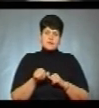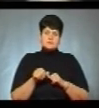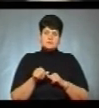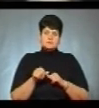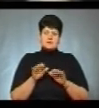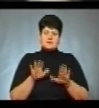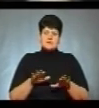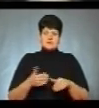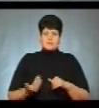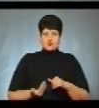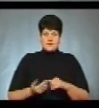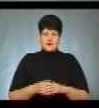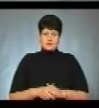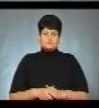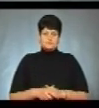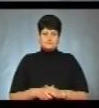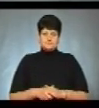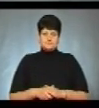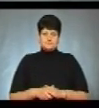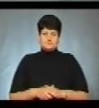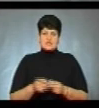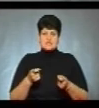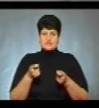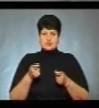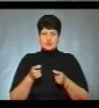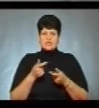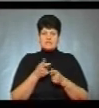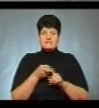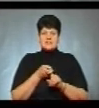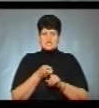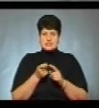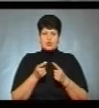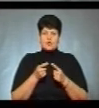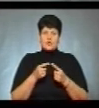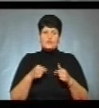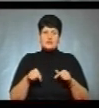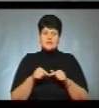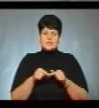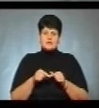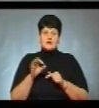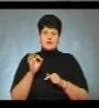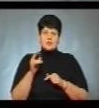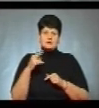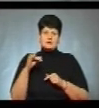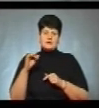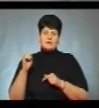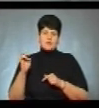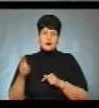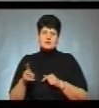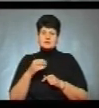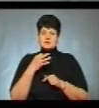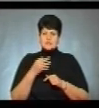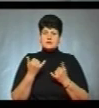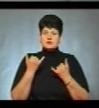за місцем проживання. Завідувачка інфекційного відділення Тернопільської дитячої лікарні Ольга Девоняк повідомила, на сьогодні у